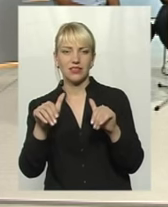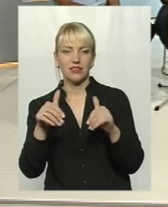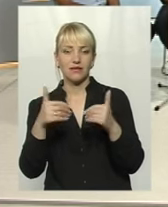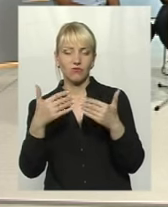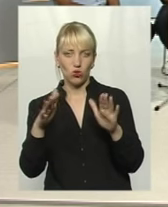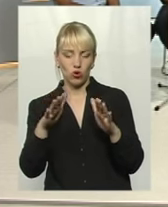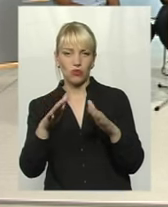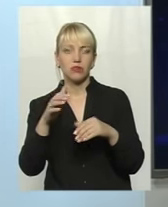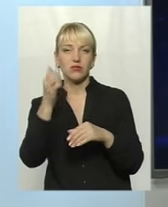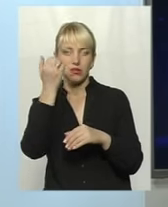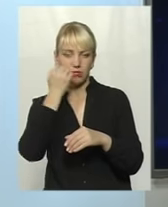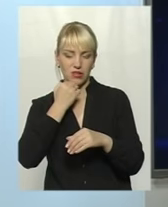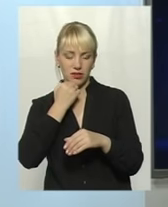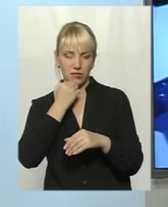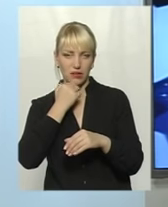увагу.